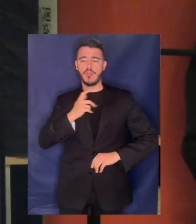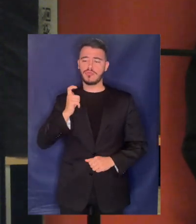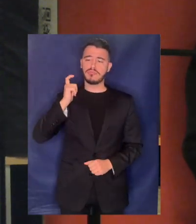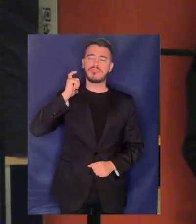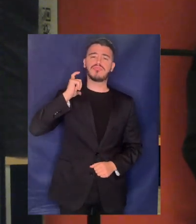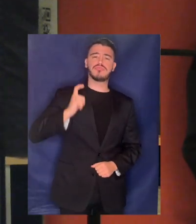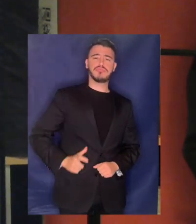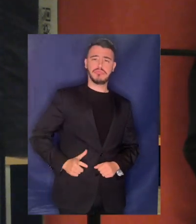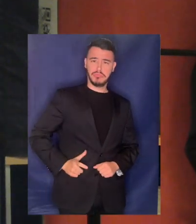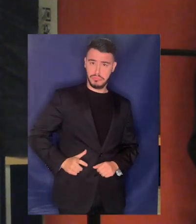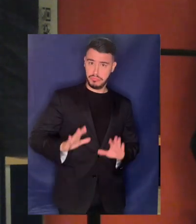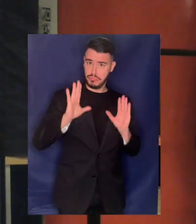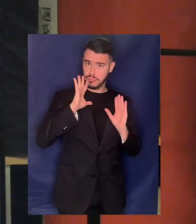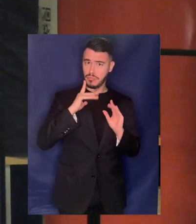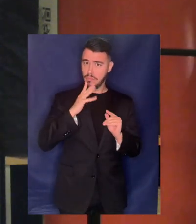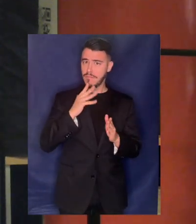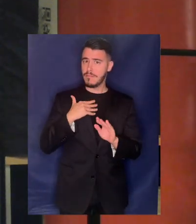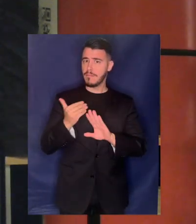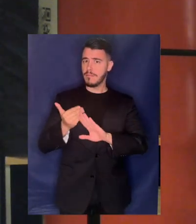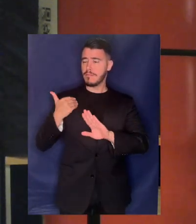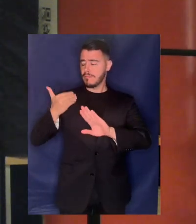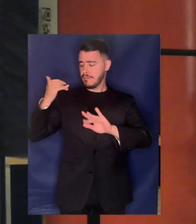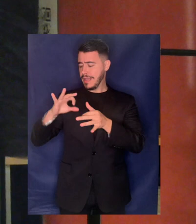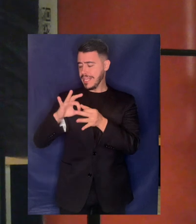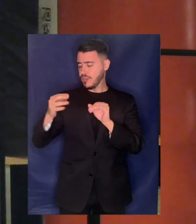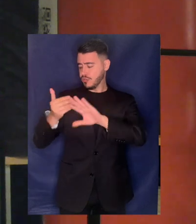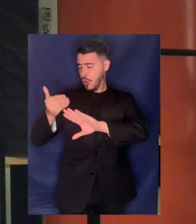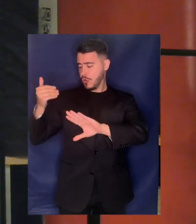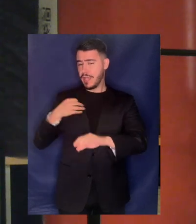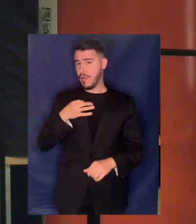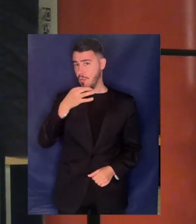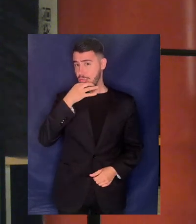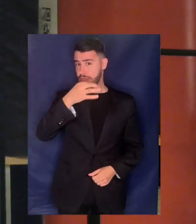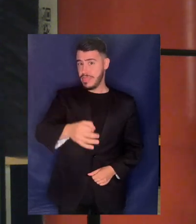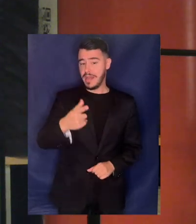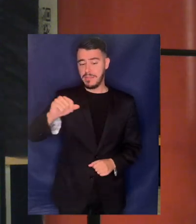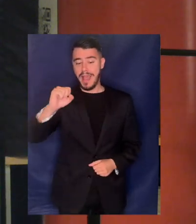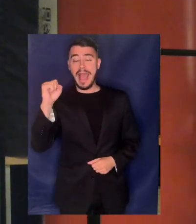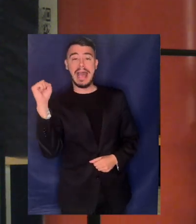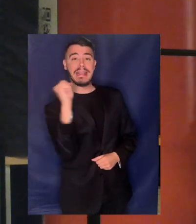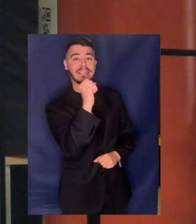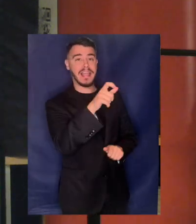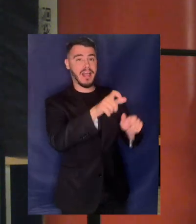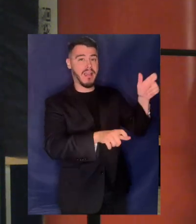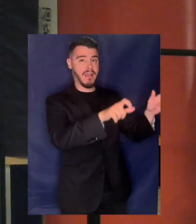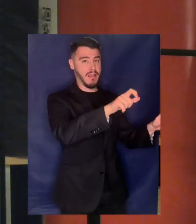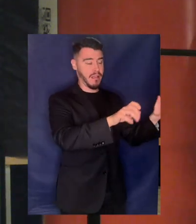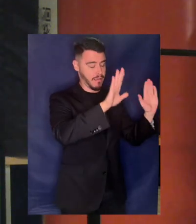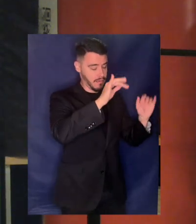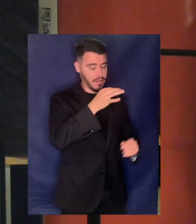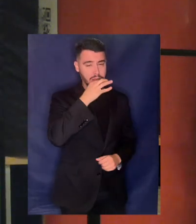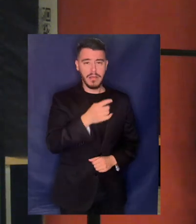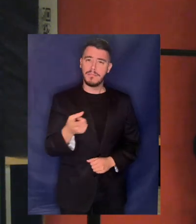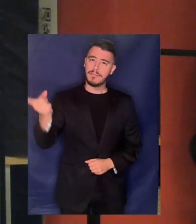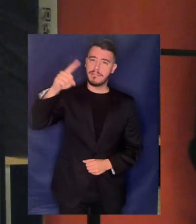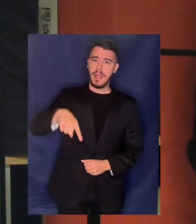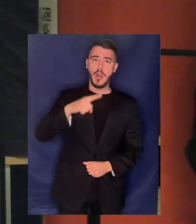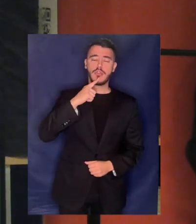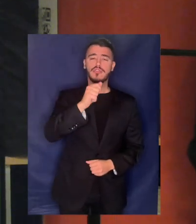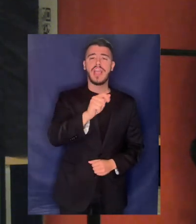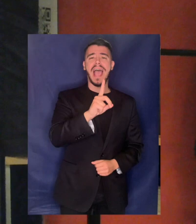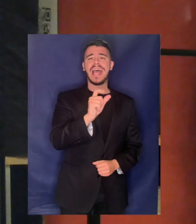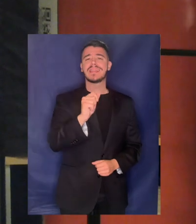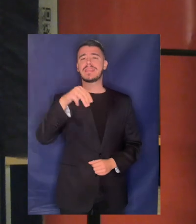επιλέγω επίτηδες τα παραδείγματα δεν αφέρουμε στο Μάρξ, στο Λένιν ή στο Γκράμψι ο Άντα Σμιθ είχε